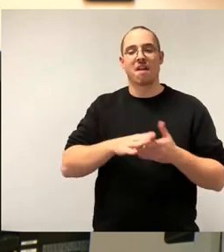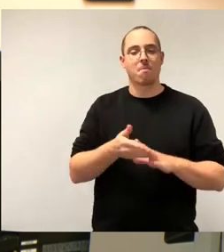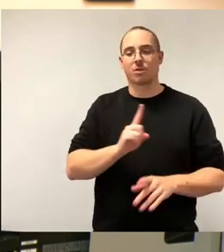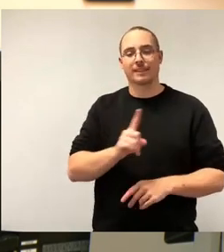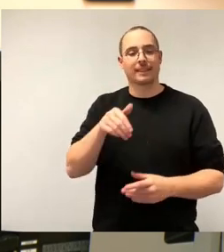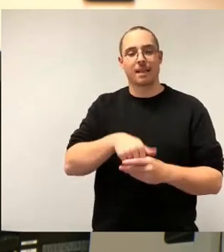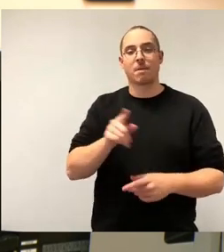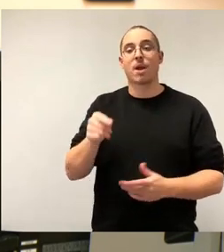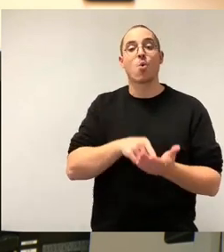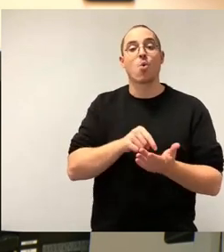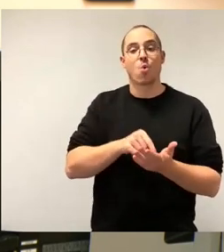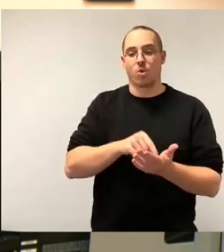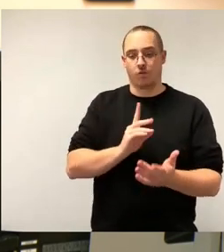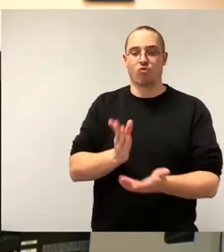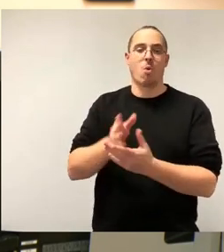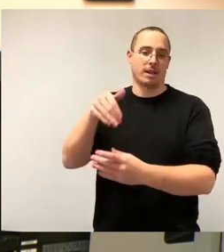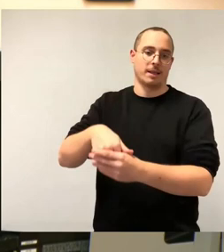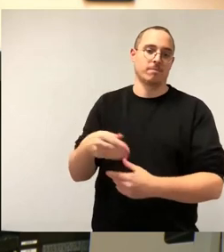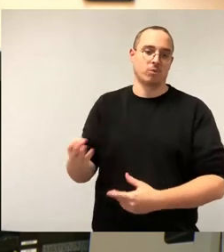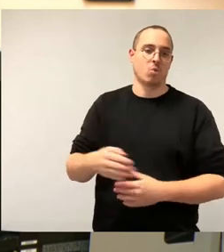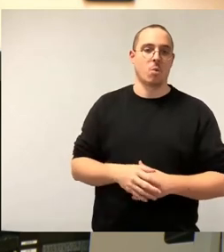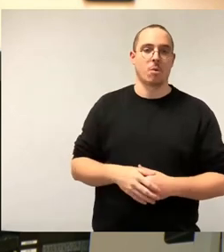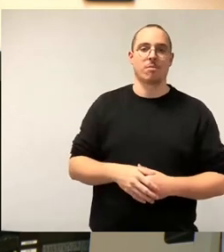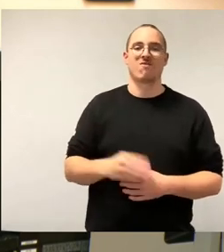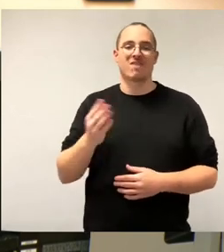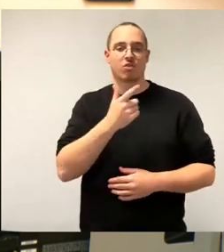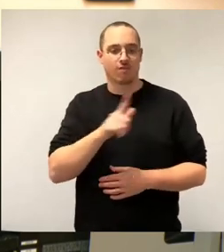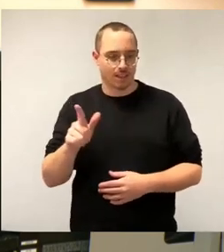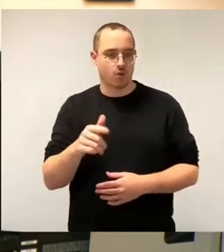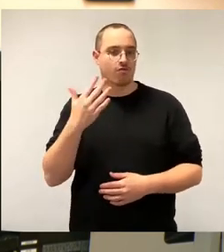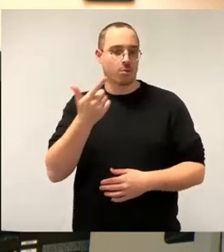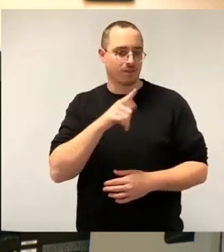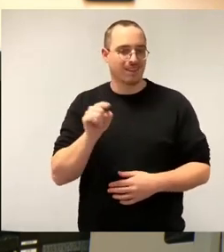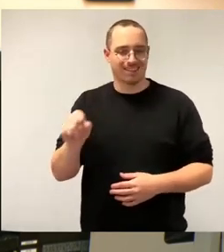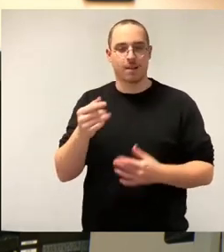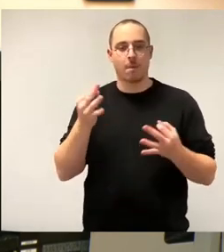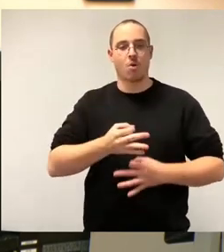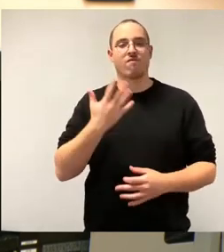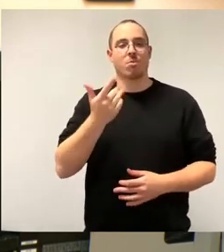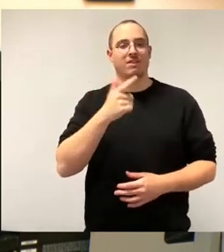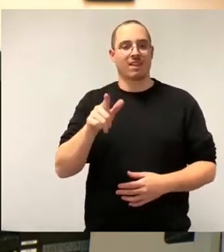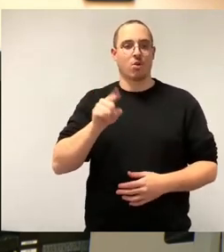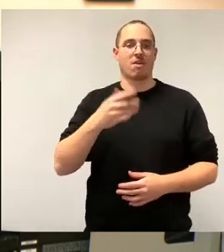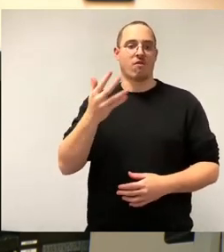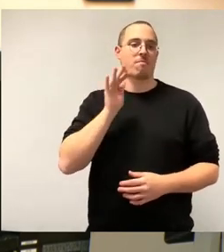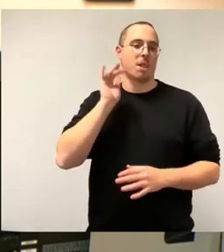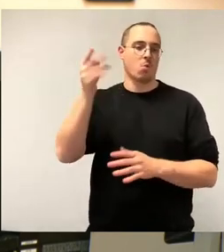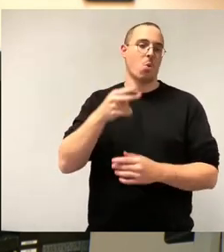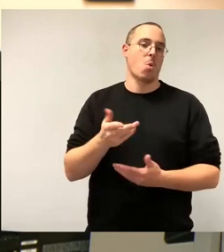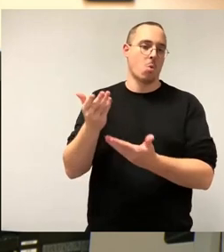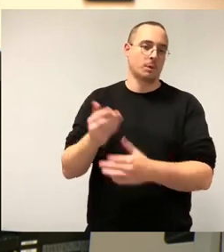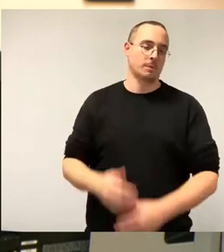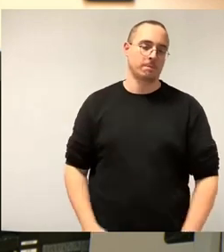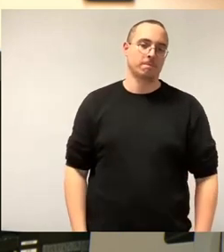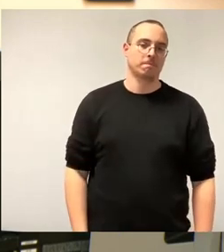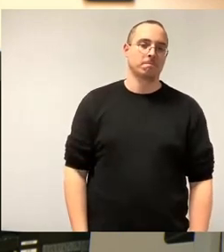und die Folgejahre 25,5 Millionen. Für uns als FDP-Fraktion stellt sich die Frage, ob dies in dem Umfang